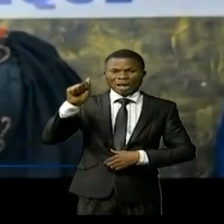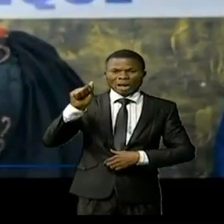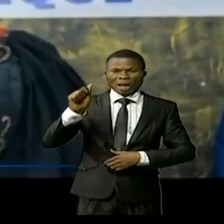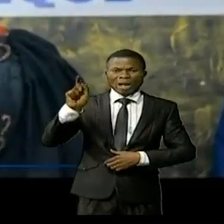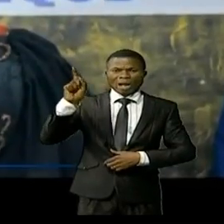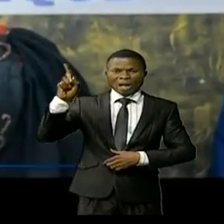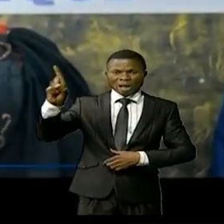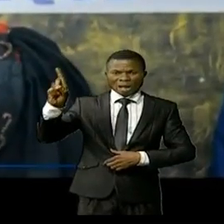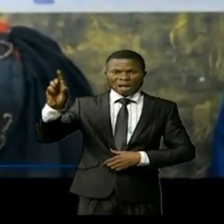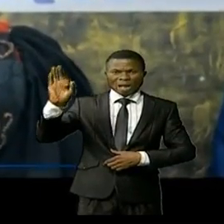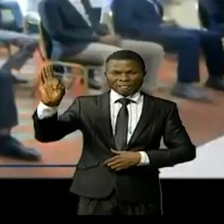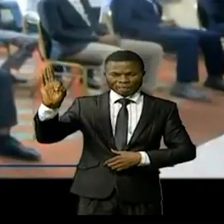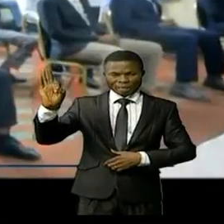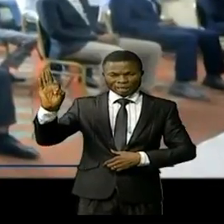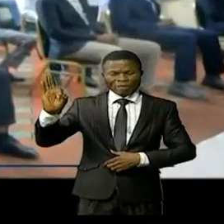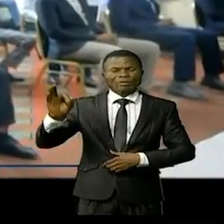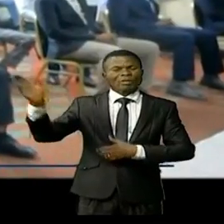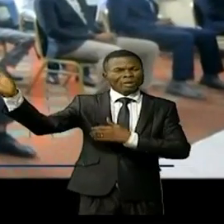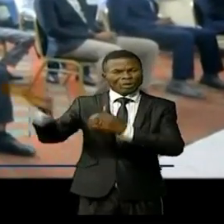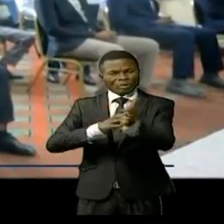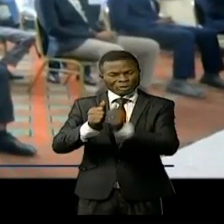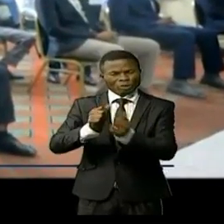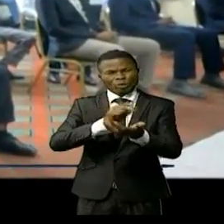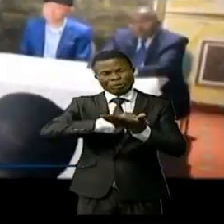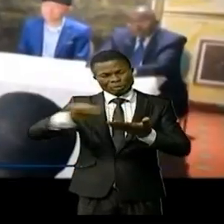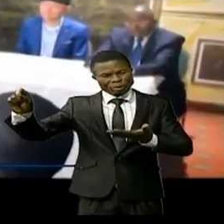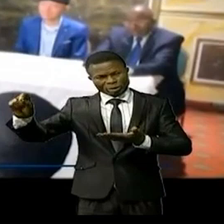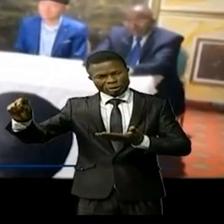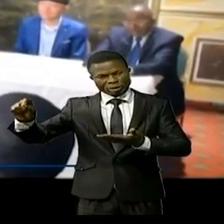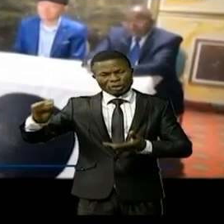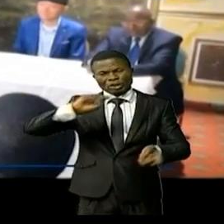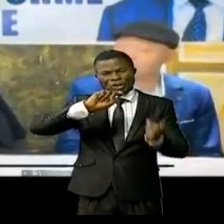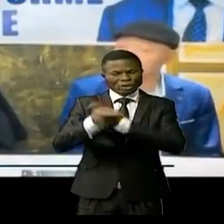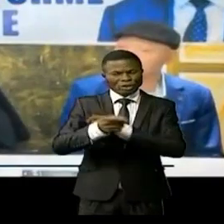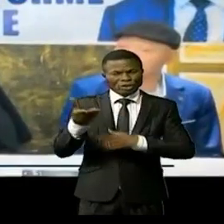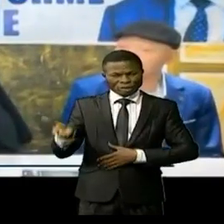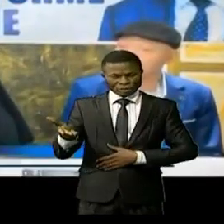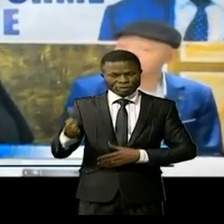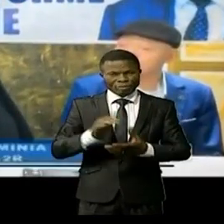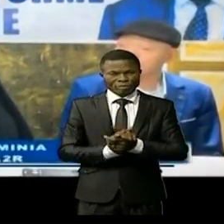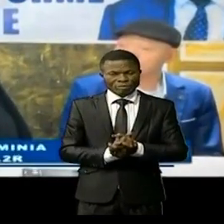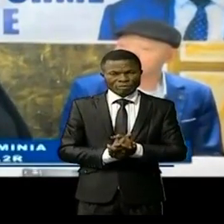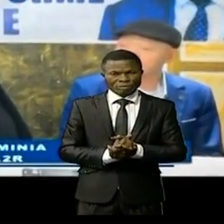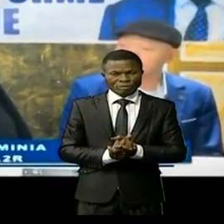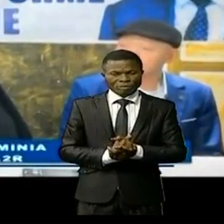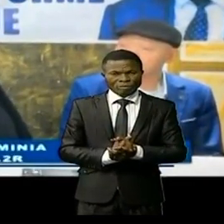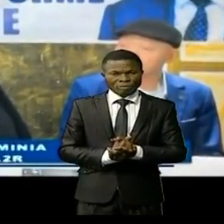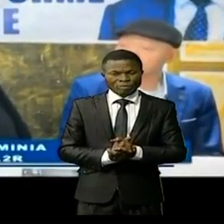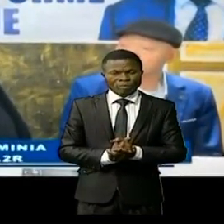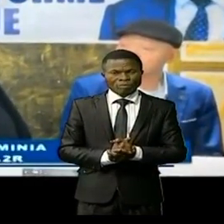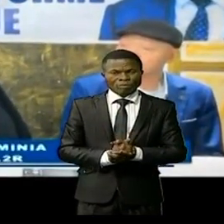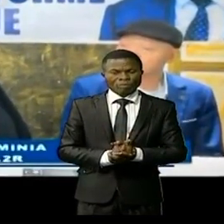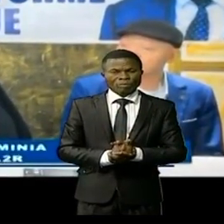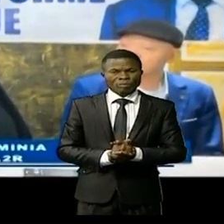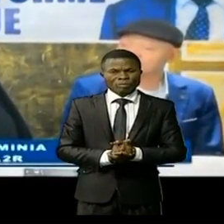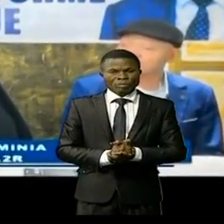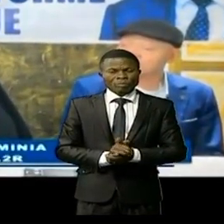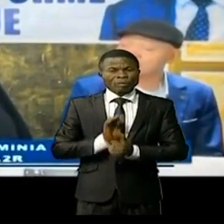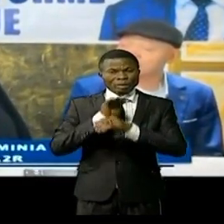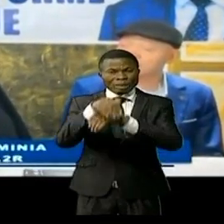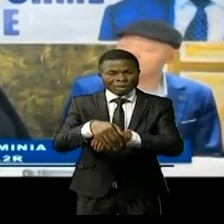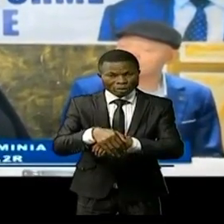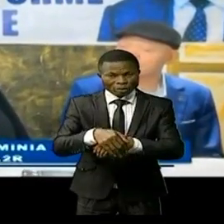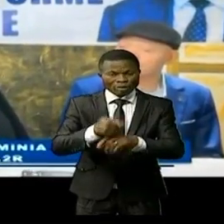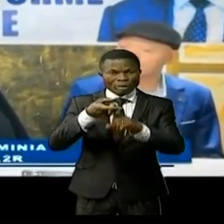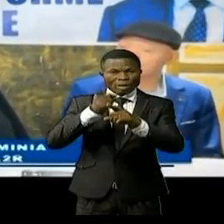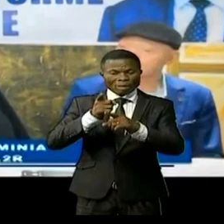bien accueillie par l'Alliance pour la réforme de la république ADR L'ADR soutient l'engagement pris par